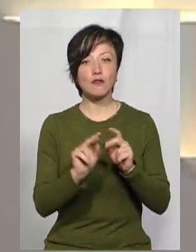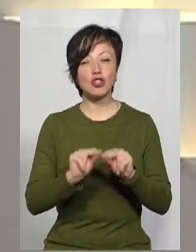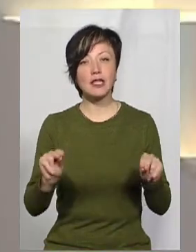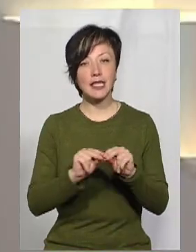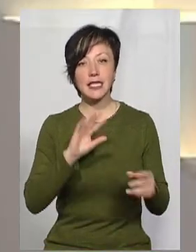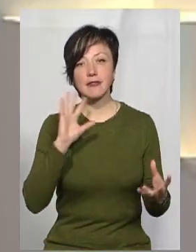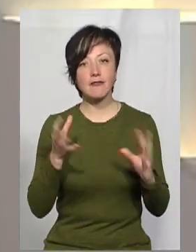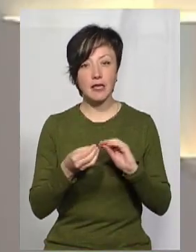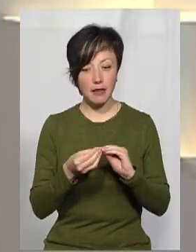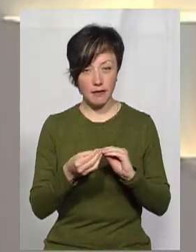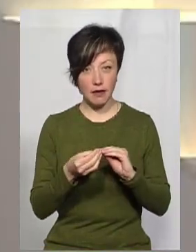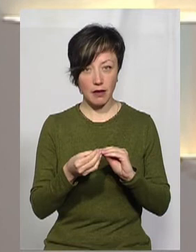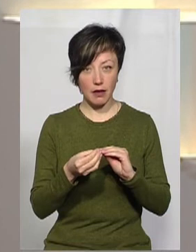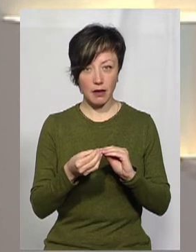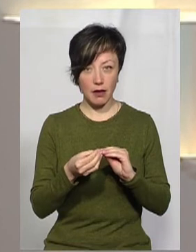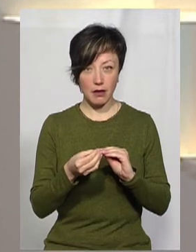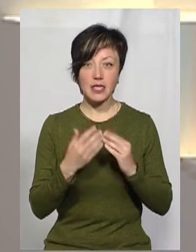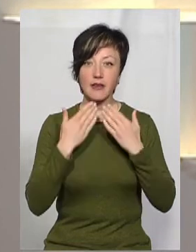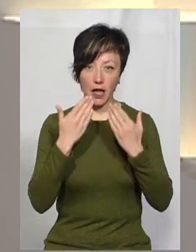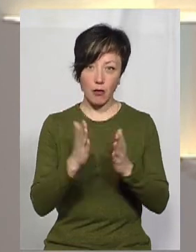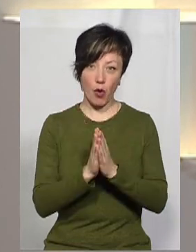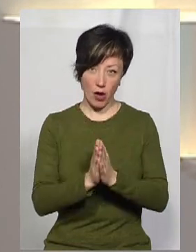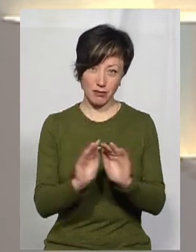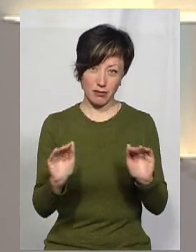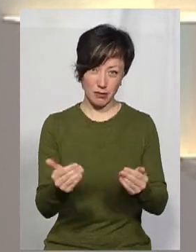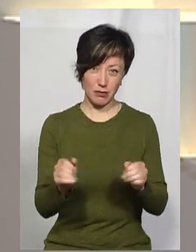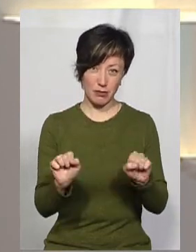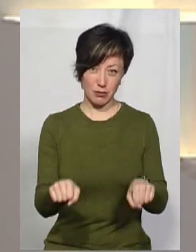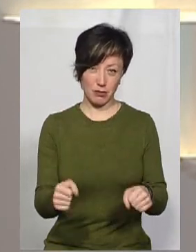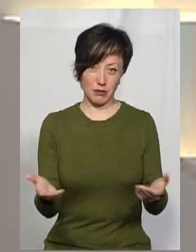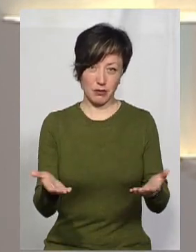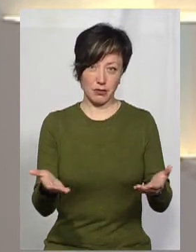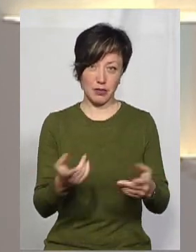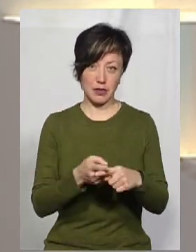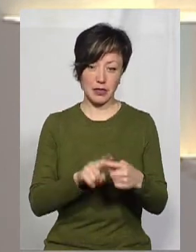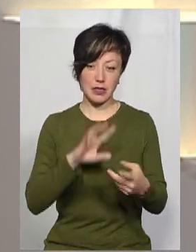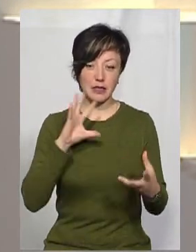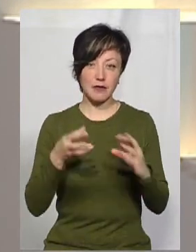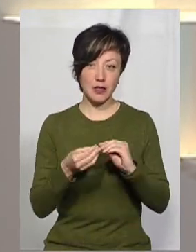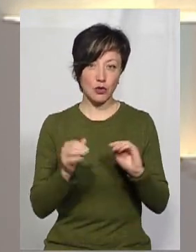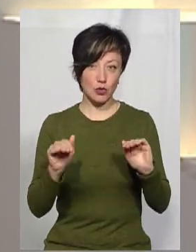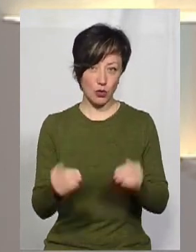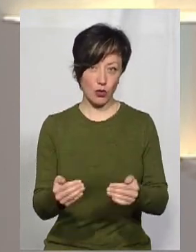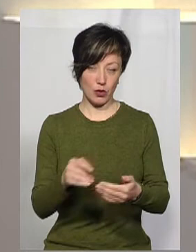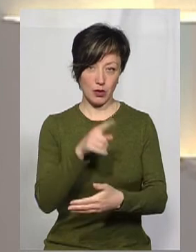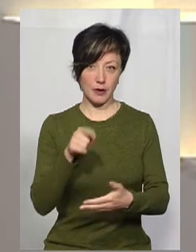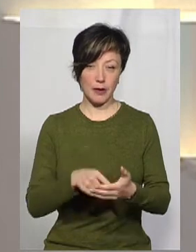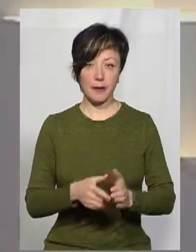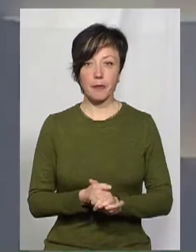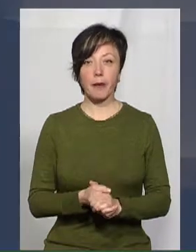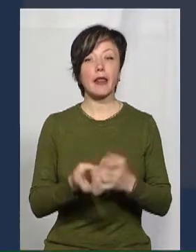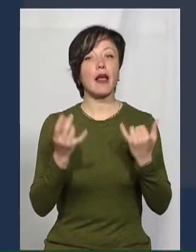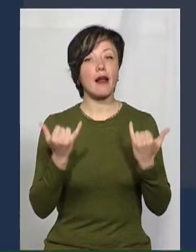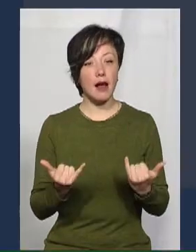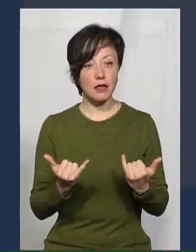вчителів і звітів, усе ж таки звертаються з такими проханнями, щоб, можливо, якось тільки звіти скоротити? Ну,